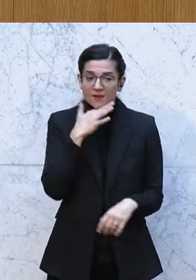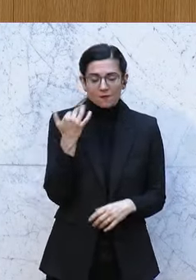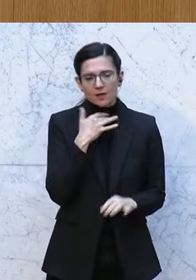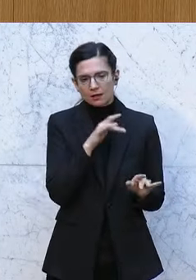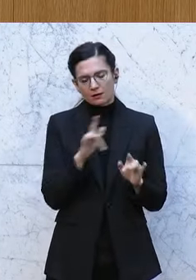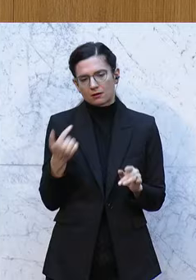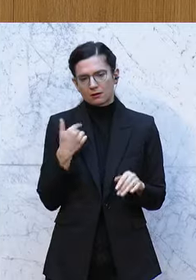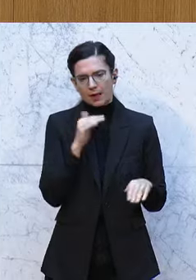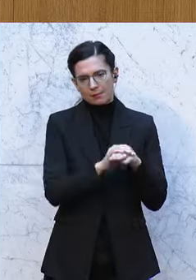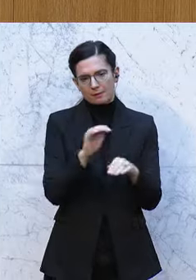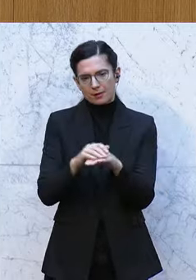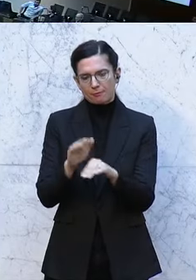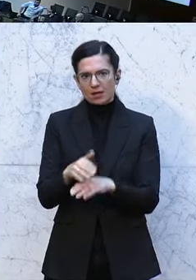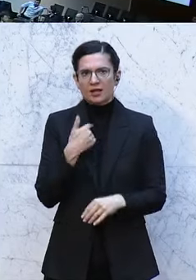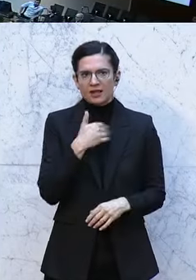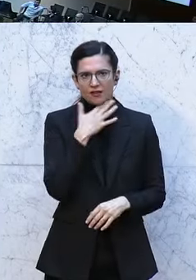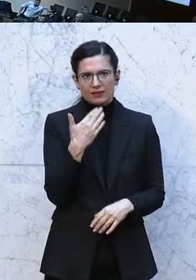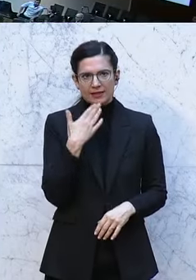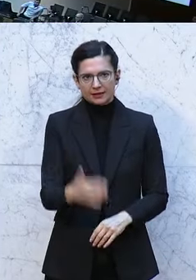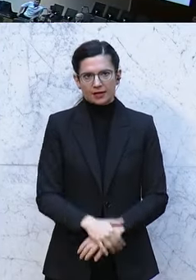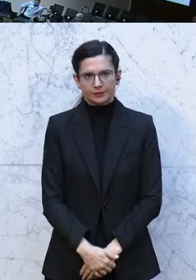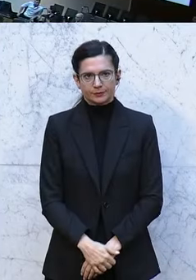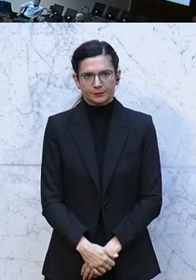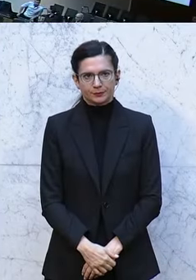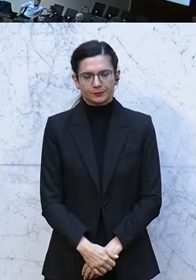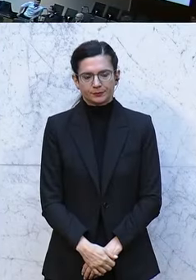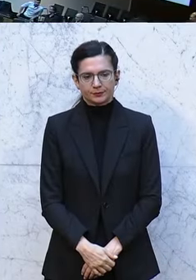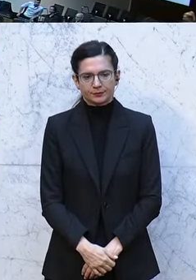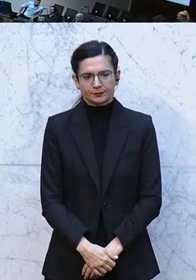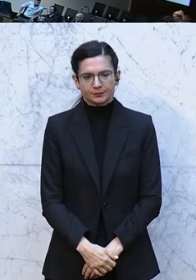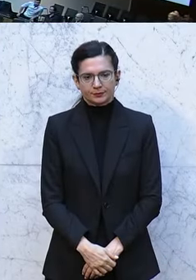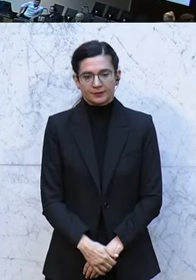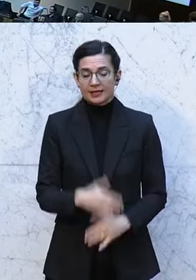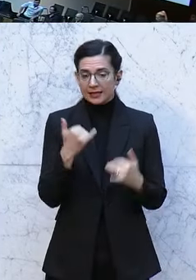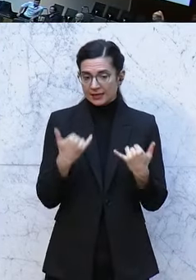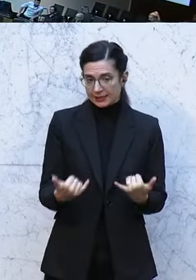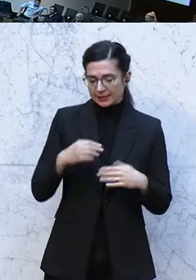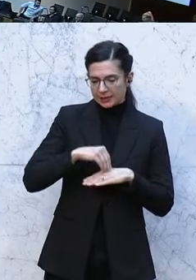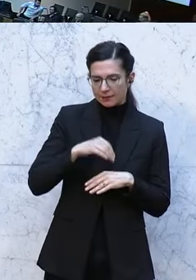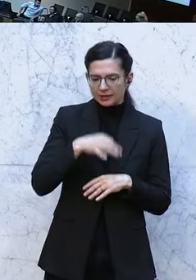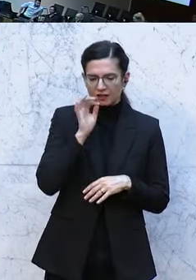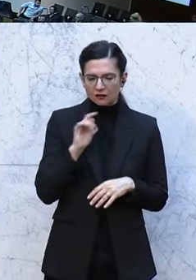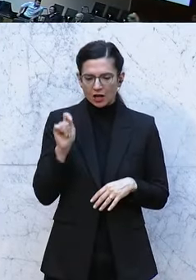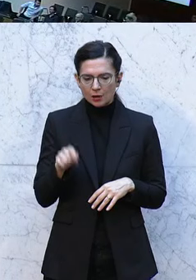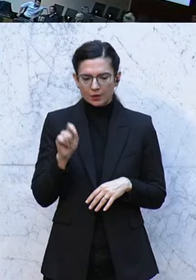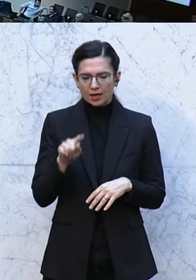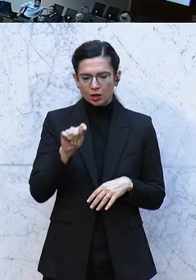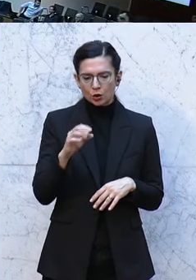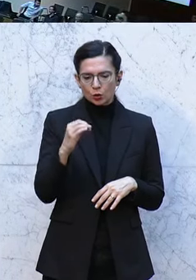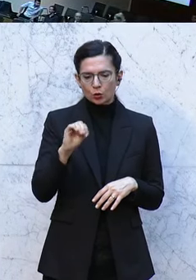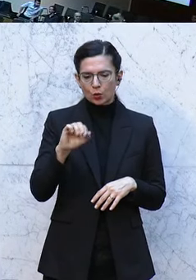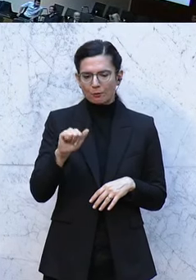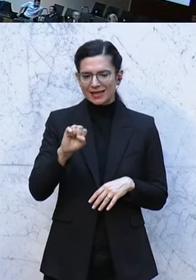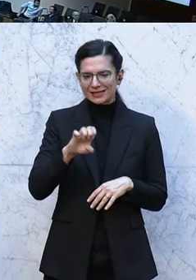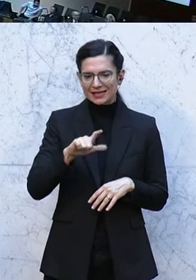Licht gebracht hat. Vielen Dank. Herr Jan-Kreiner hat es angesprochen. Der Untersuchungsausschuss, der Kofag-Untersuchungsausschuss